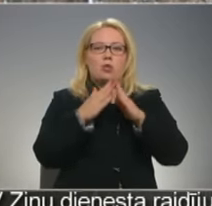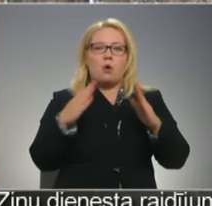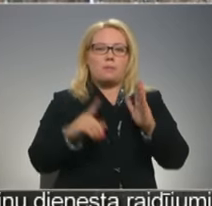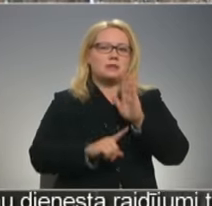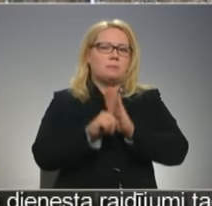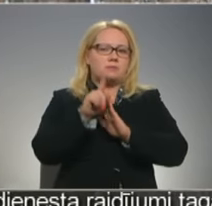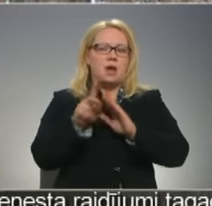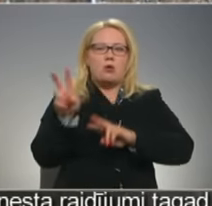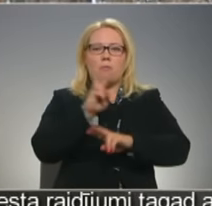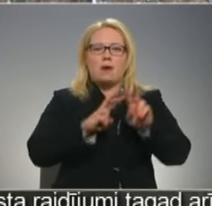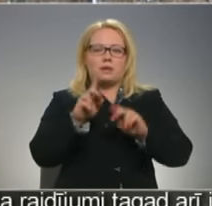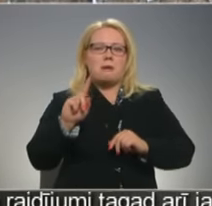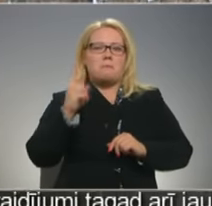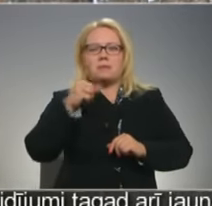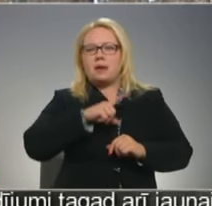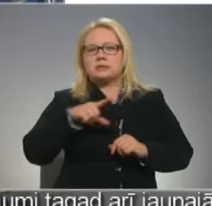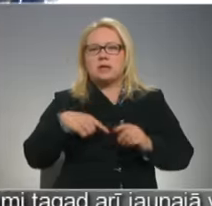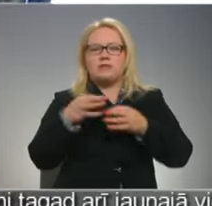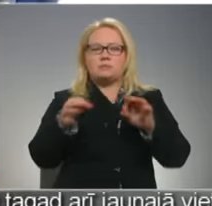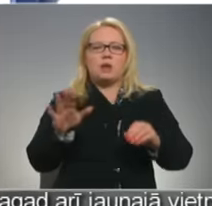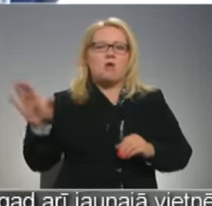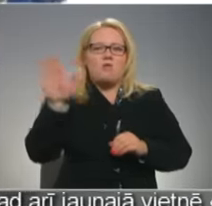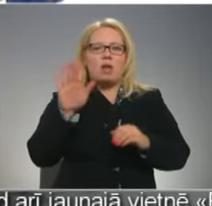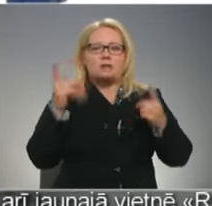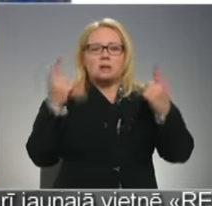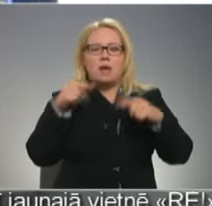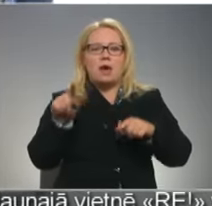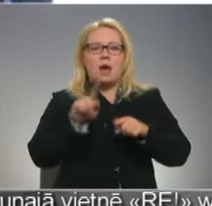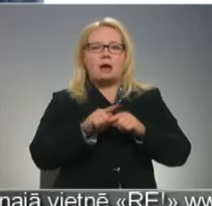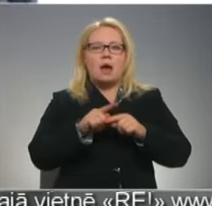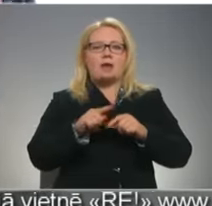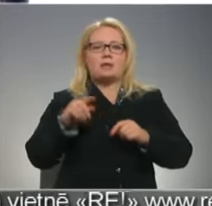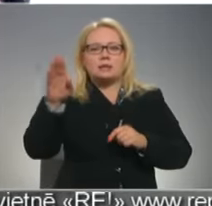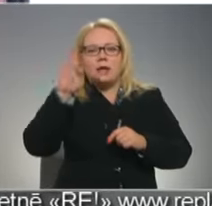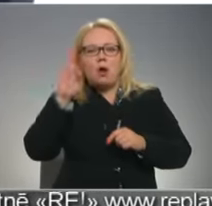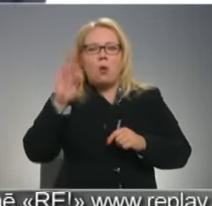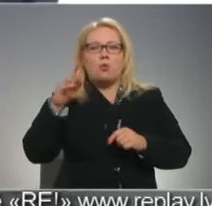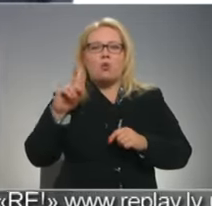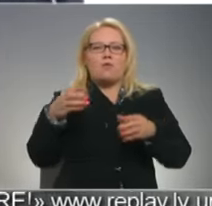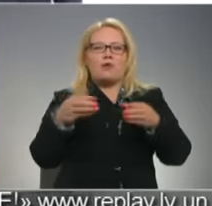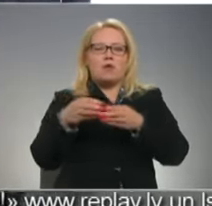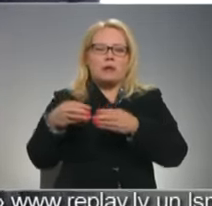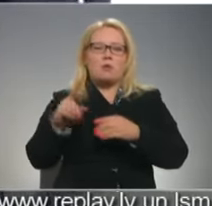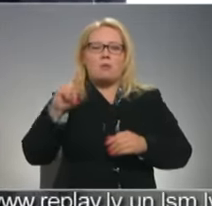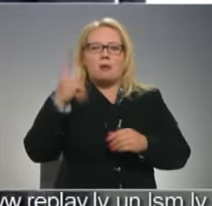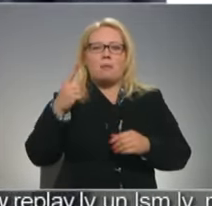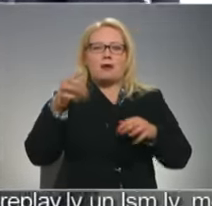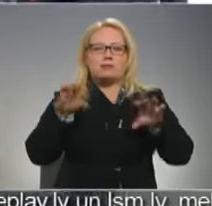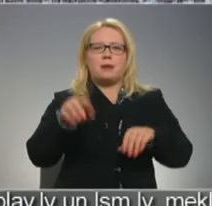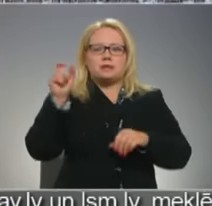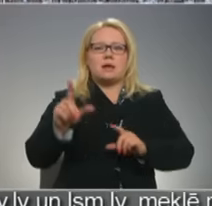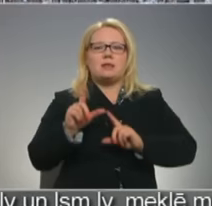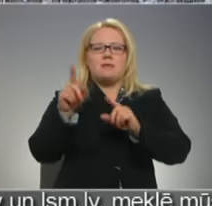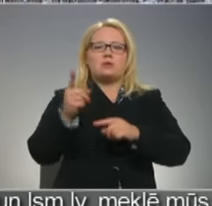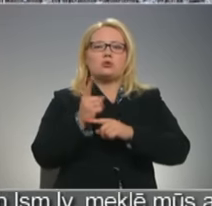pirmsākumi meklējām pirmās Latvijas brīvvalsts laikā, kad skautu vienības un arī pirmais Latvijas skautu prezidents devās uz